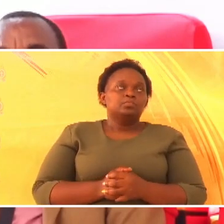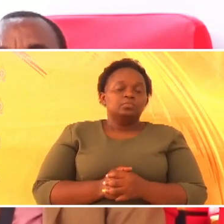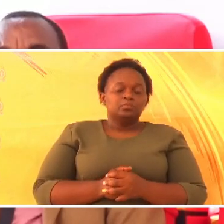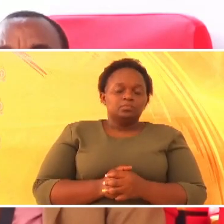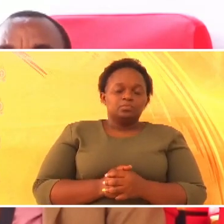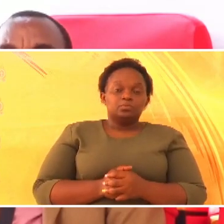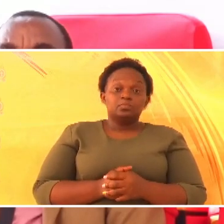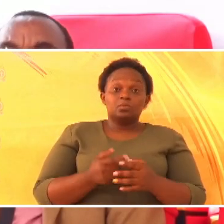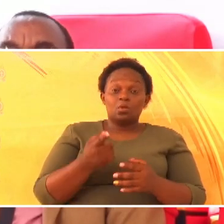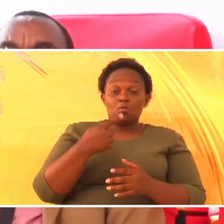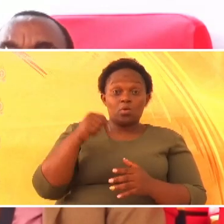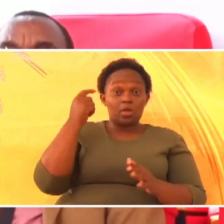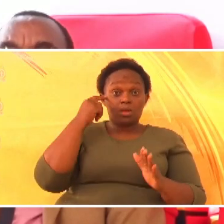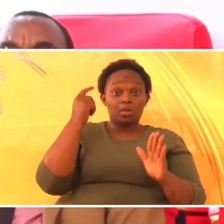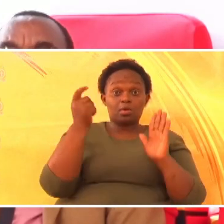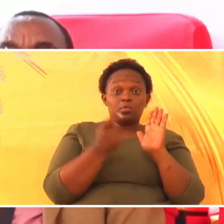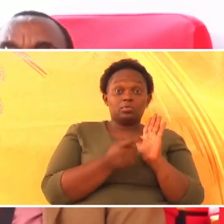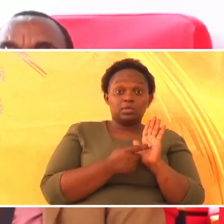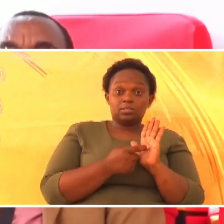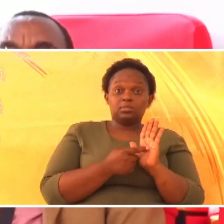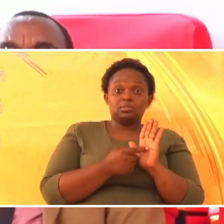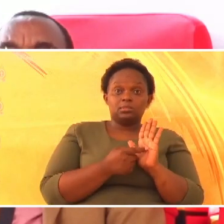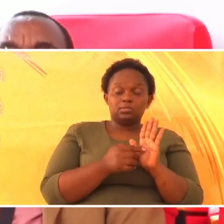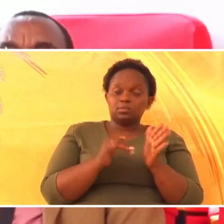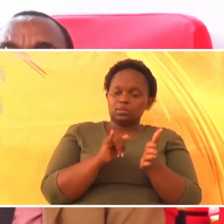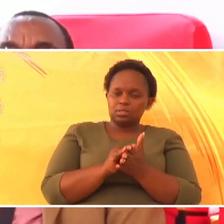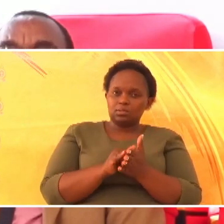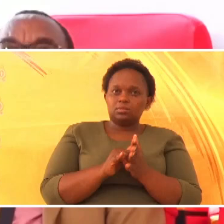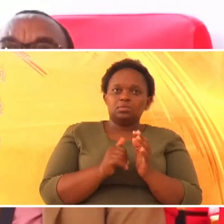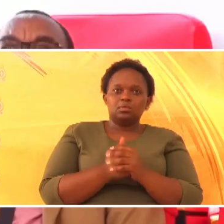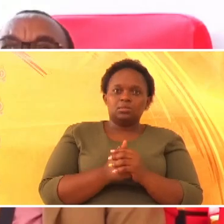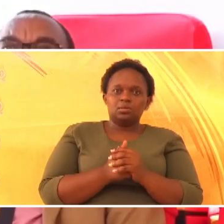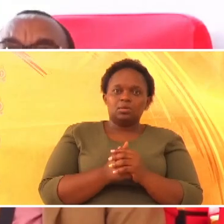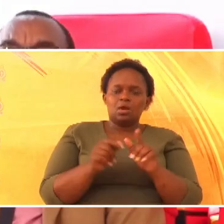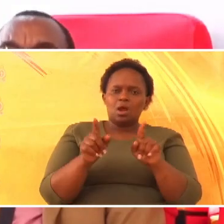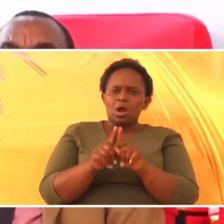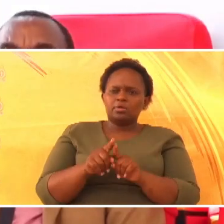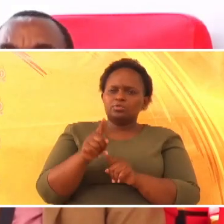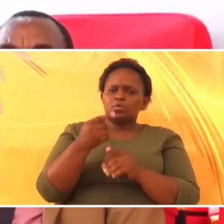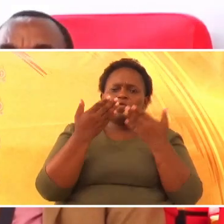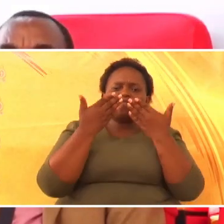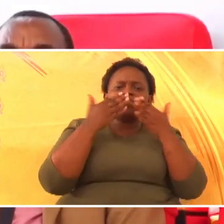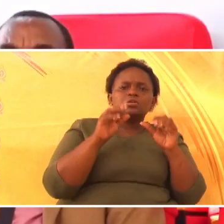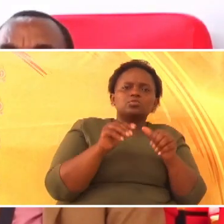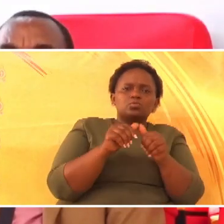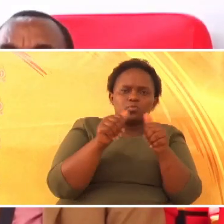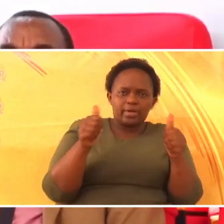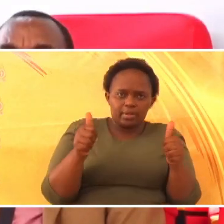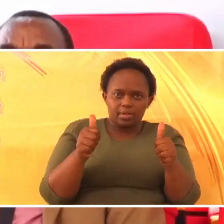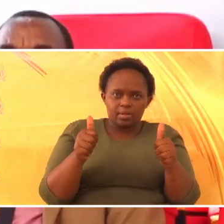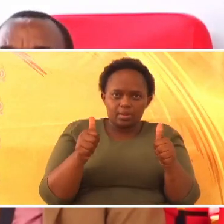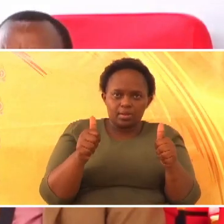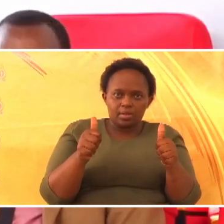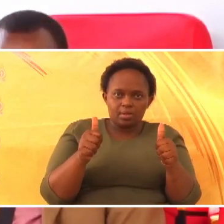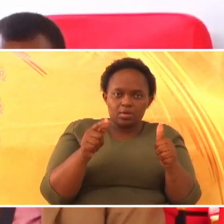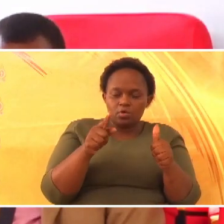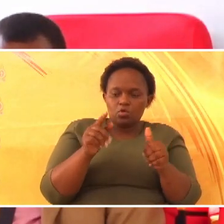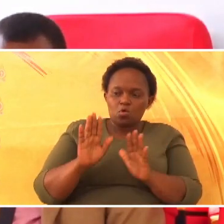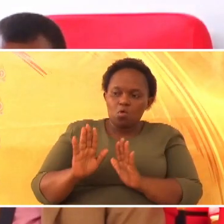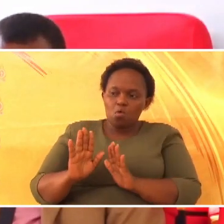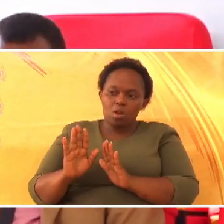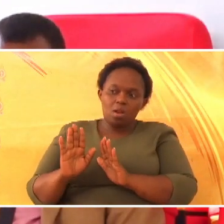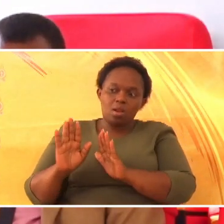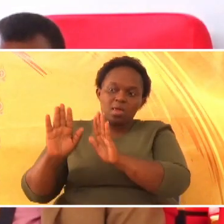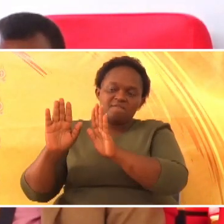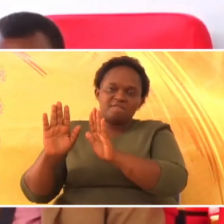Tunafahamu ya kwamba, unapo maliza vizuri, unaacha ilia